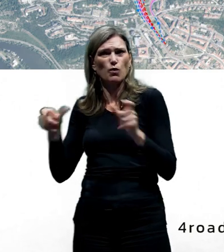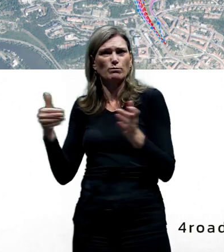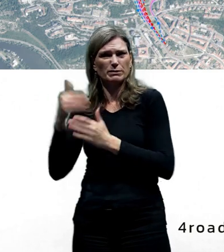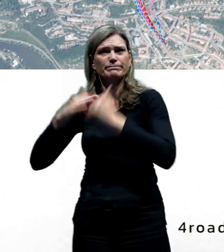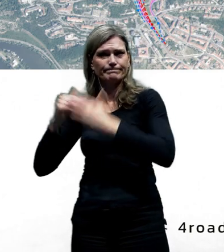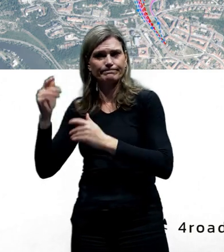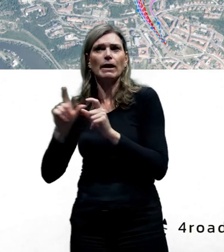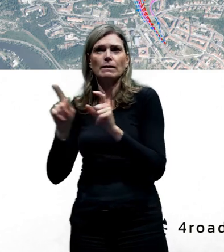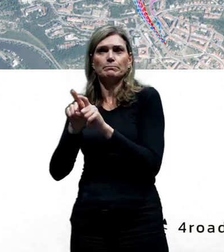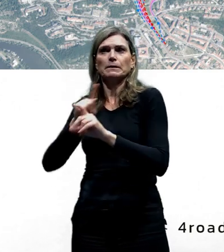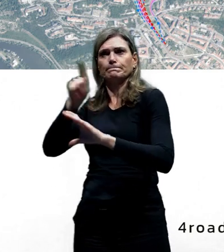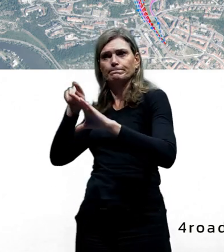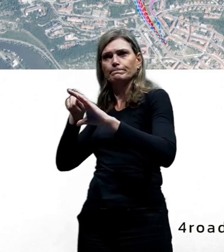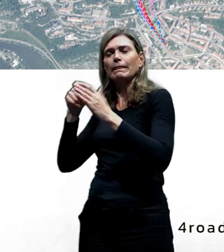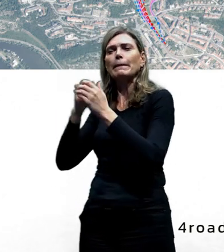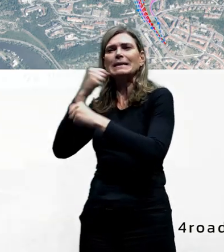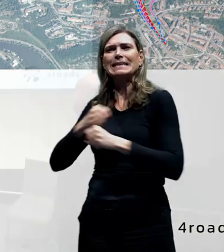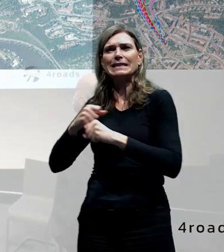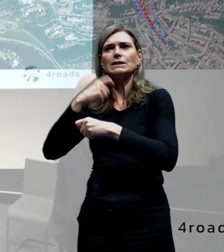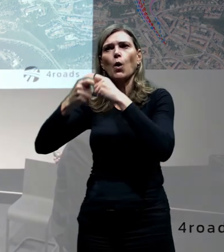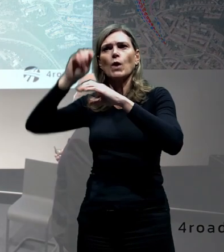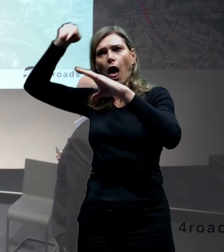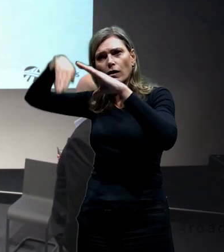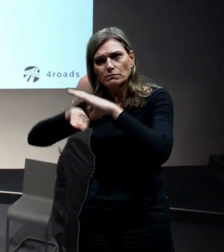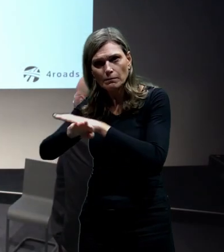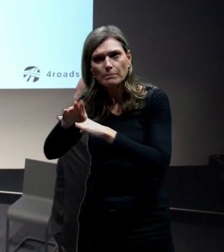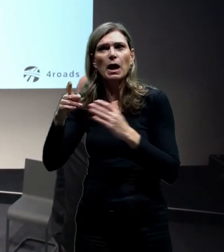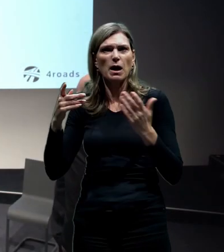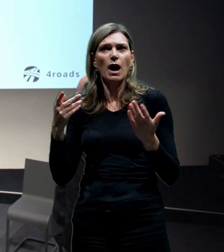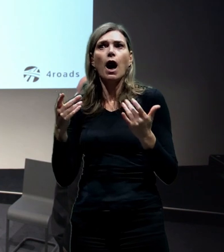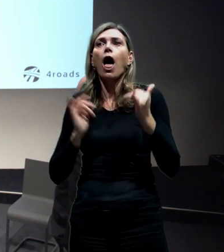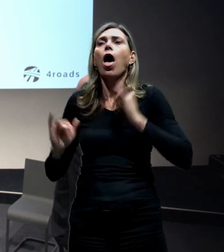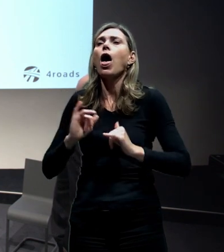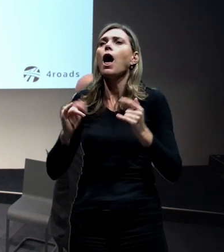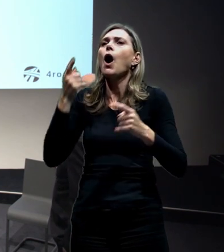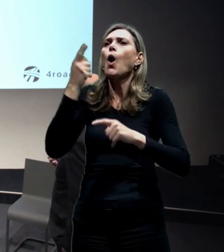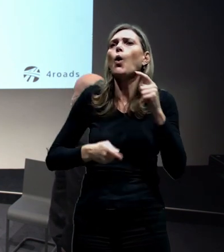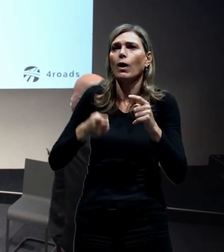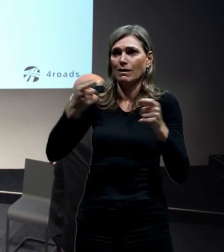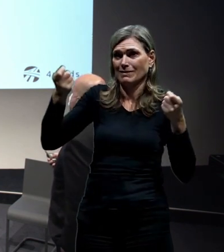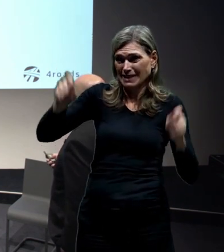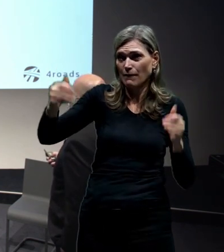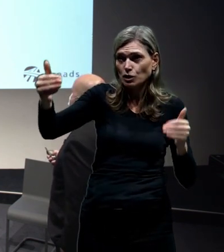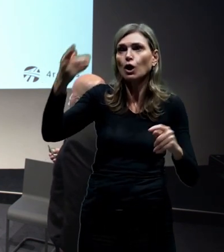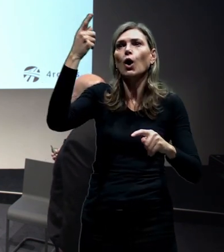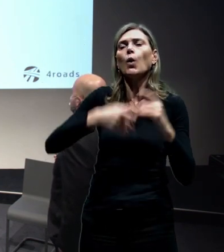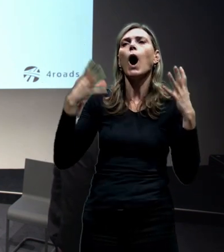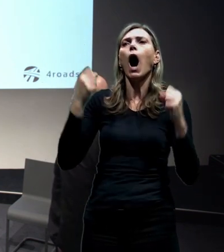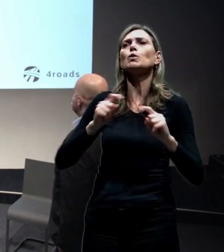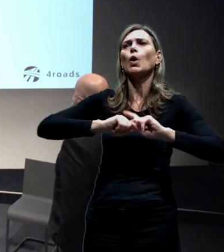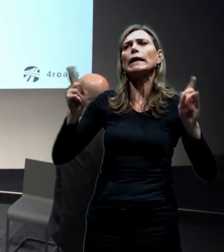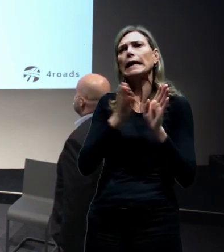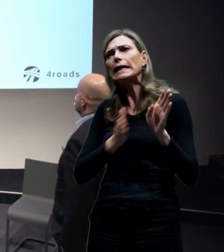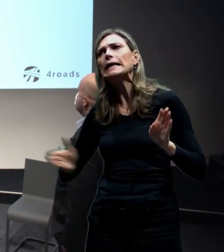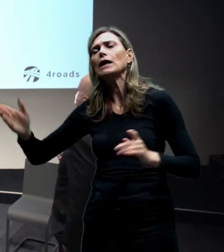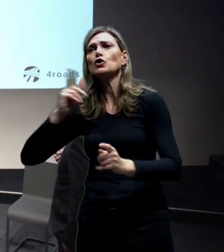zatunelování respektive zahloubení holešoviček a to je ten, že my nemáme žádnou objízdnou trasu. Neexistuje jakákoliv objízdná